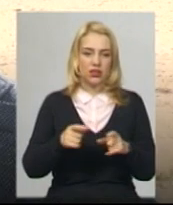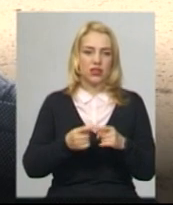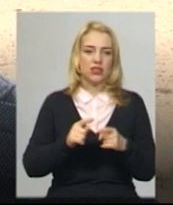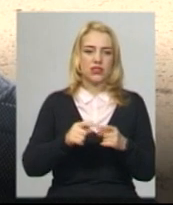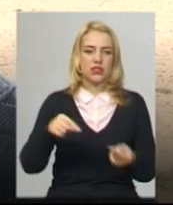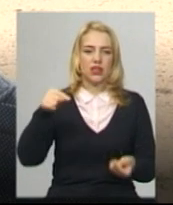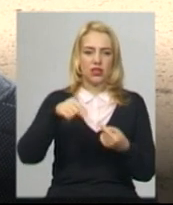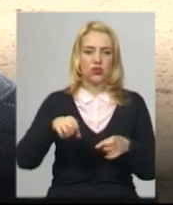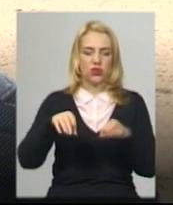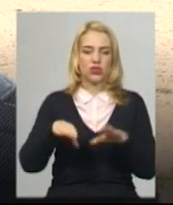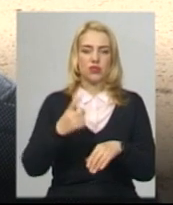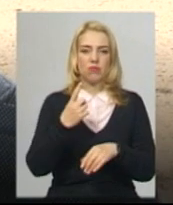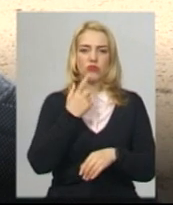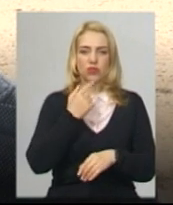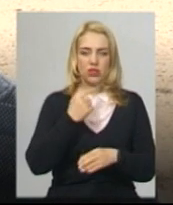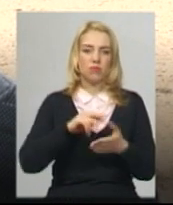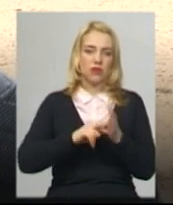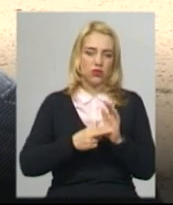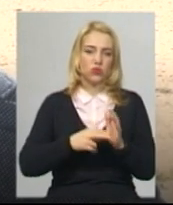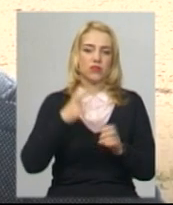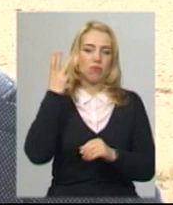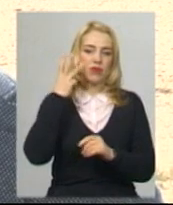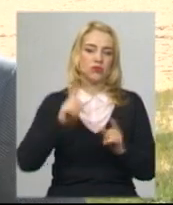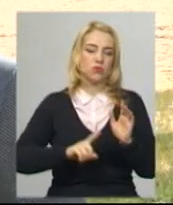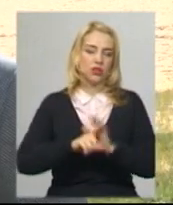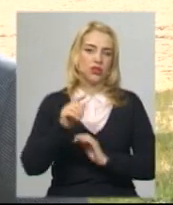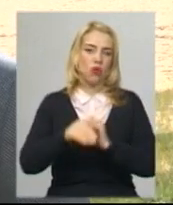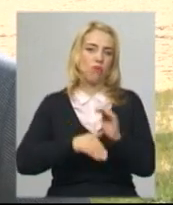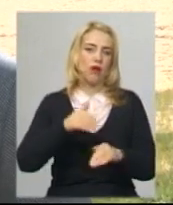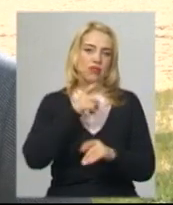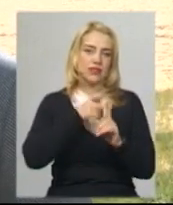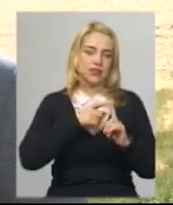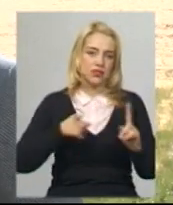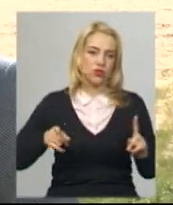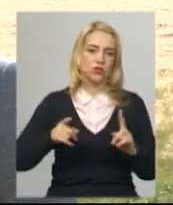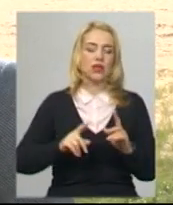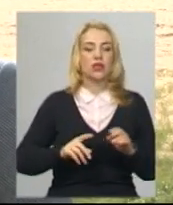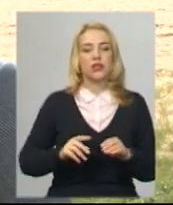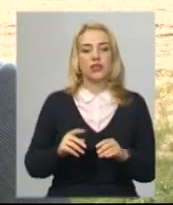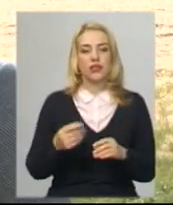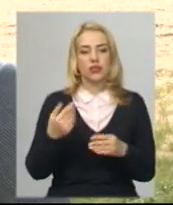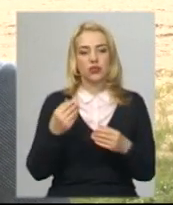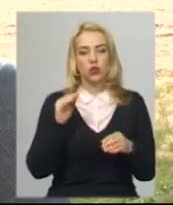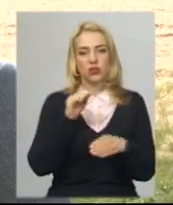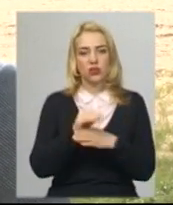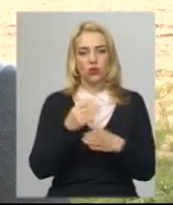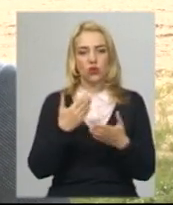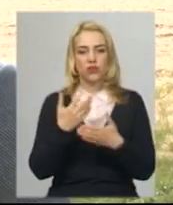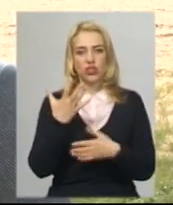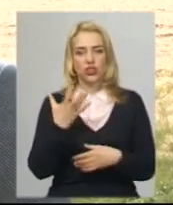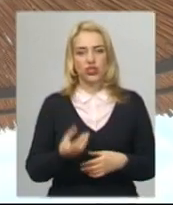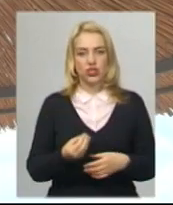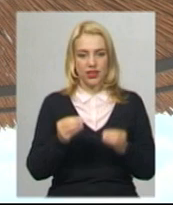рішення з 1 червня планується в Хмельницькому розпочати купальний сезон. Достановили додаткових ще 10